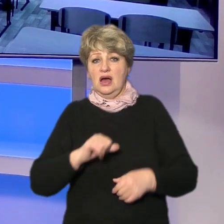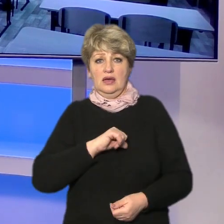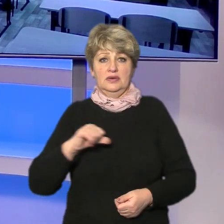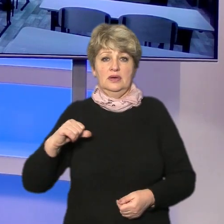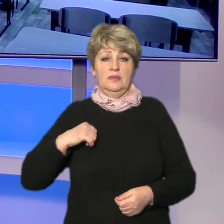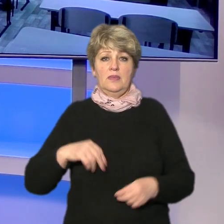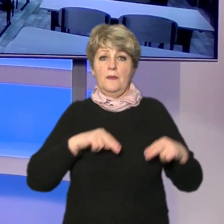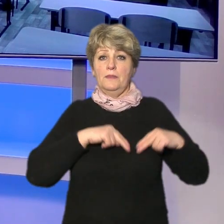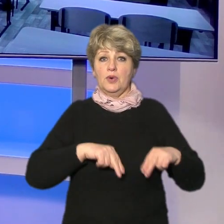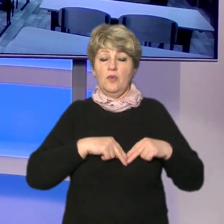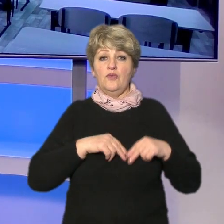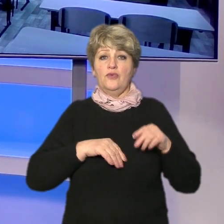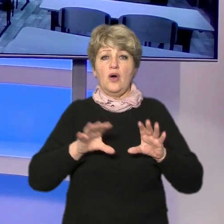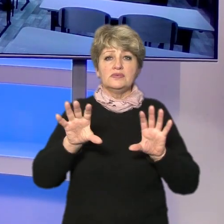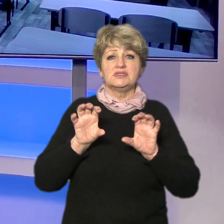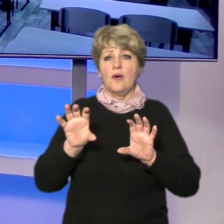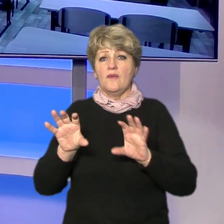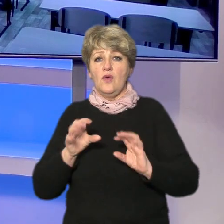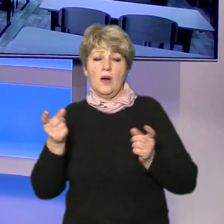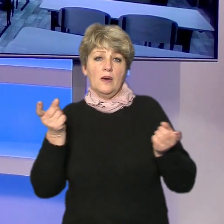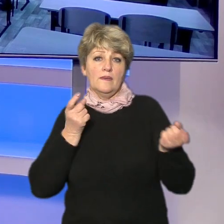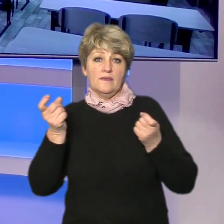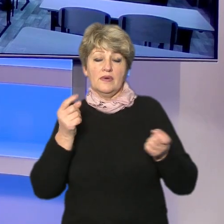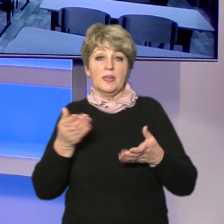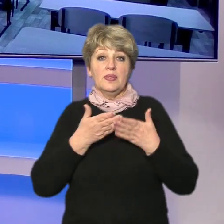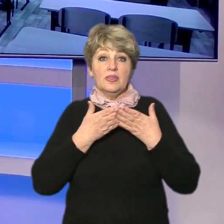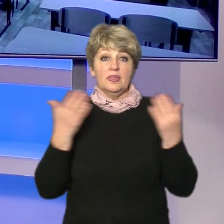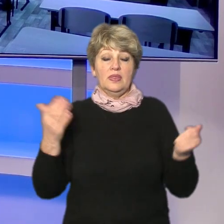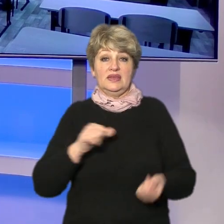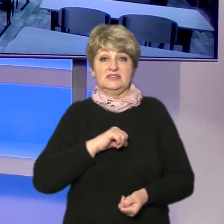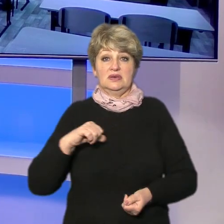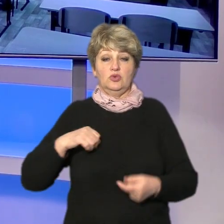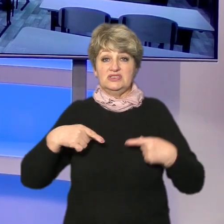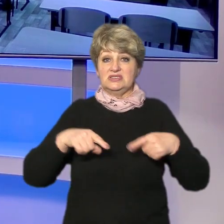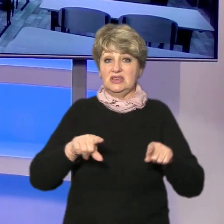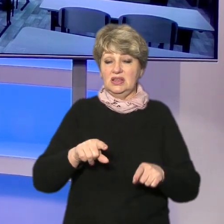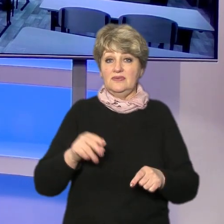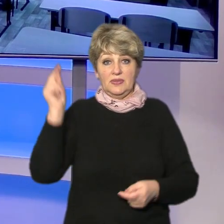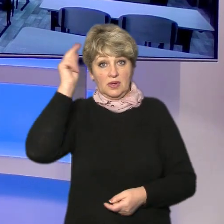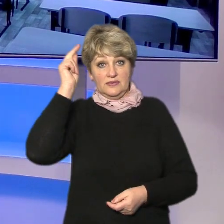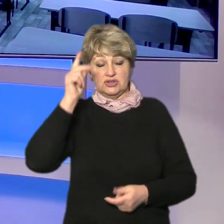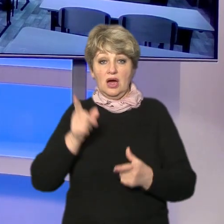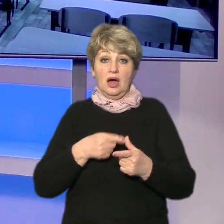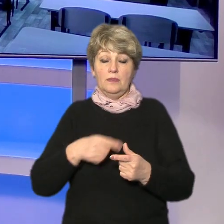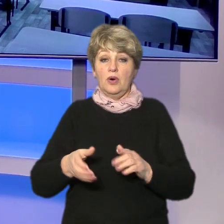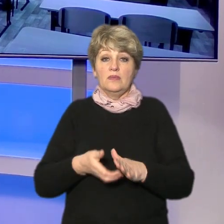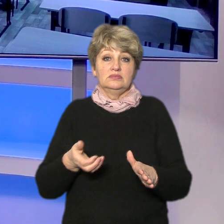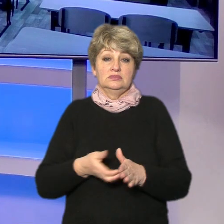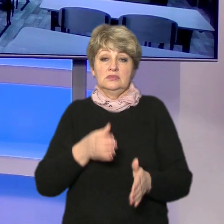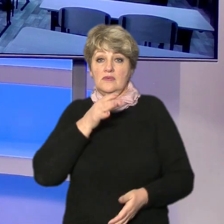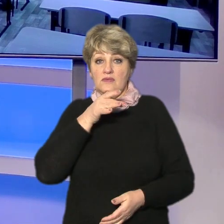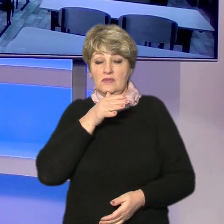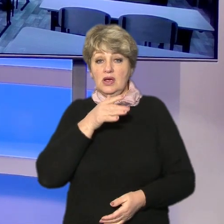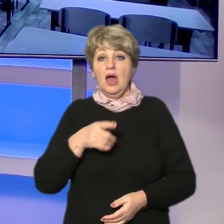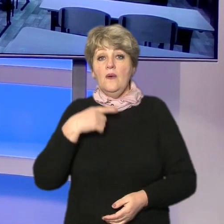теми візуально сприймати інформацію відсутні навички самостійного навчання або ж бракує часу з такими проблемами зіштовхнулися